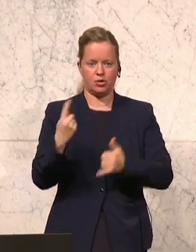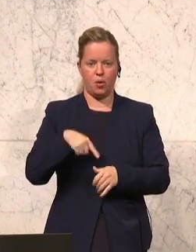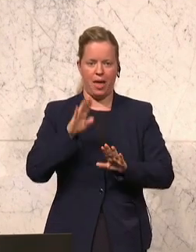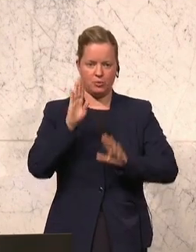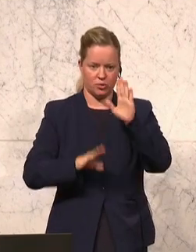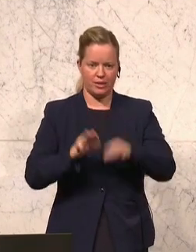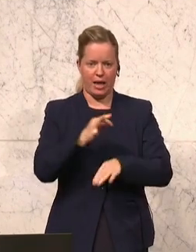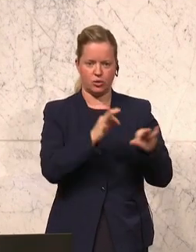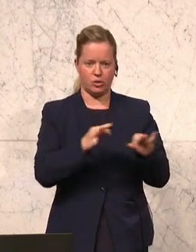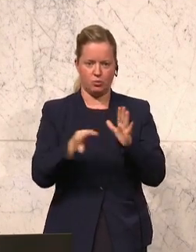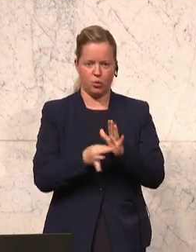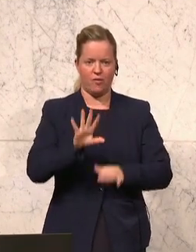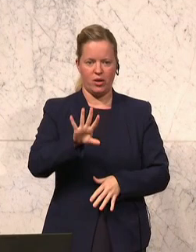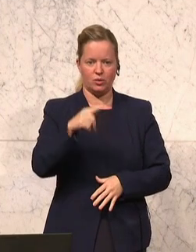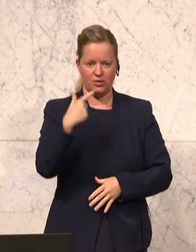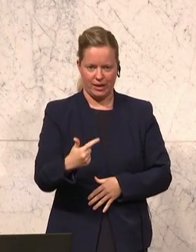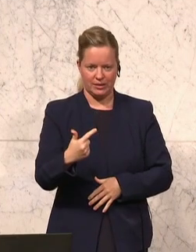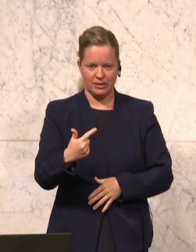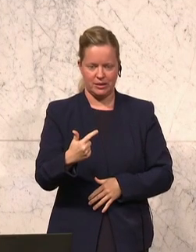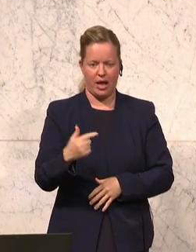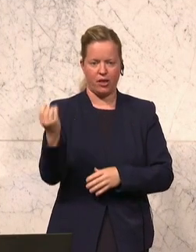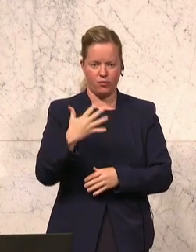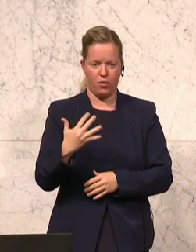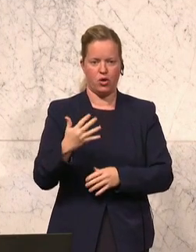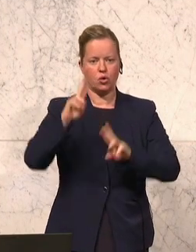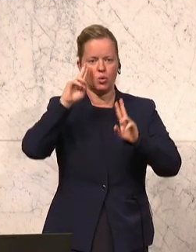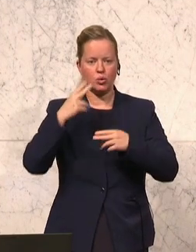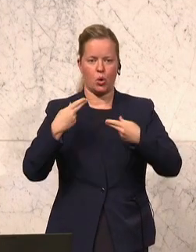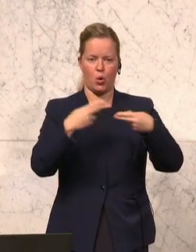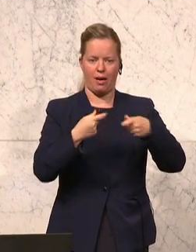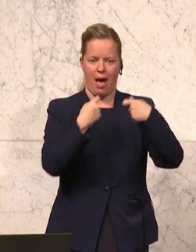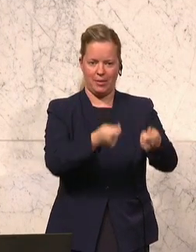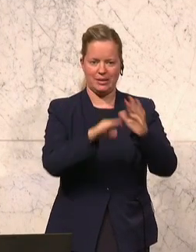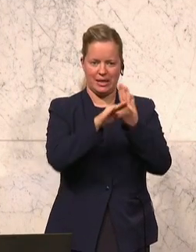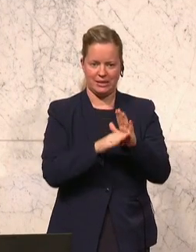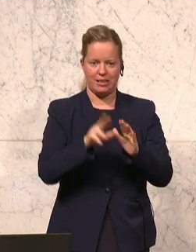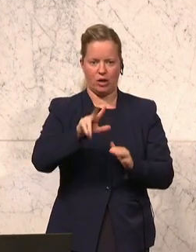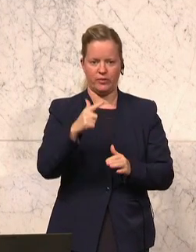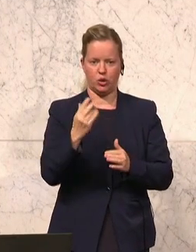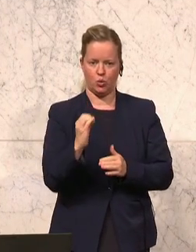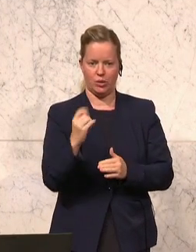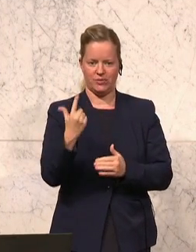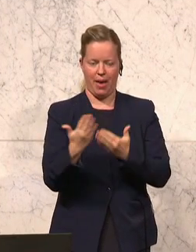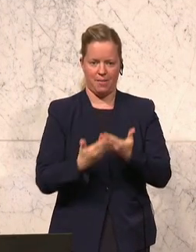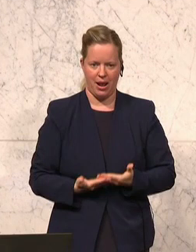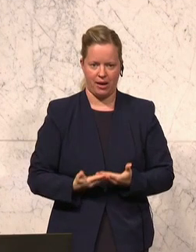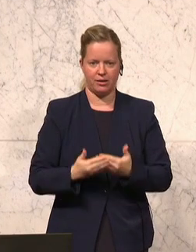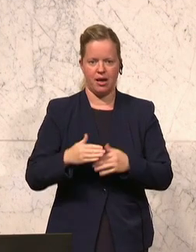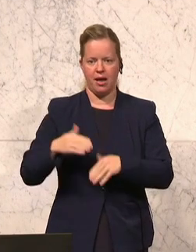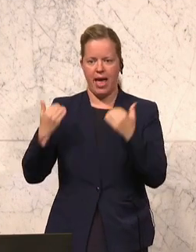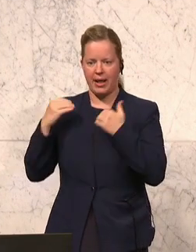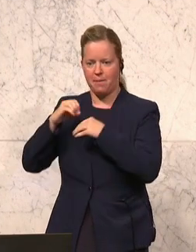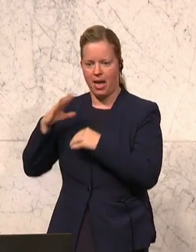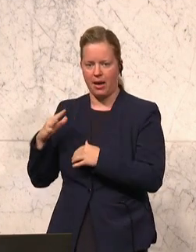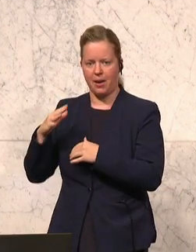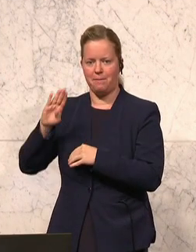Abstimmung über den Tagesordnungspunkt 24, Entwurf betreffend Kunstdrückgabe-Gesetz in 2302 der Beilagen. Hierzu haben die Abgeordneten Engelberg,